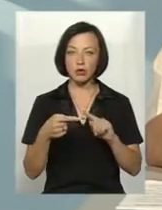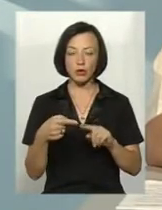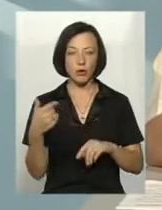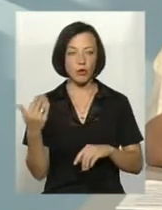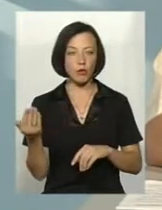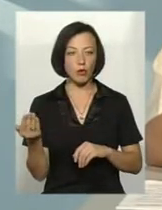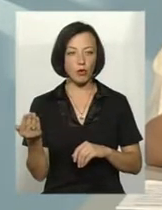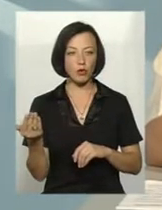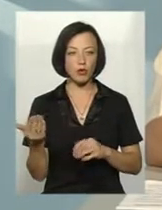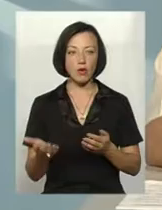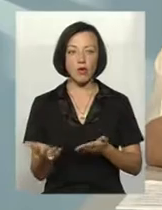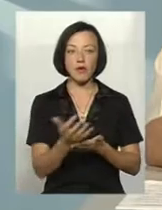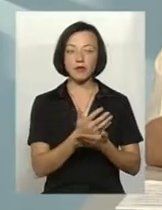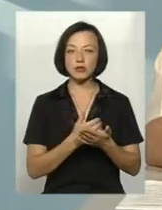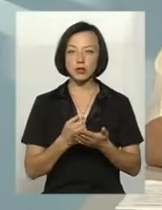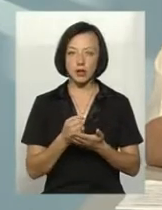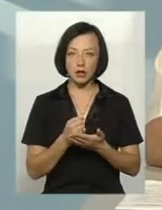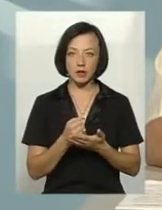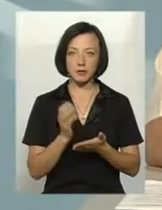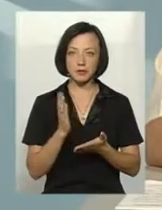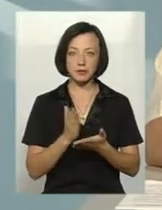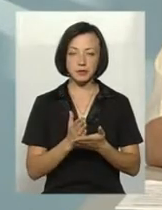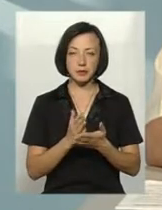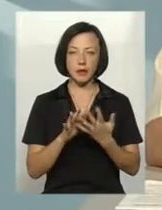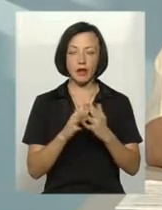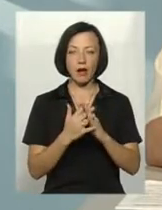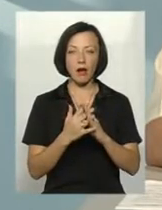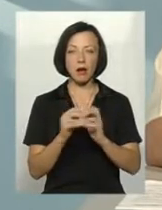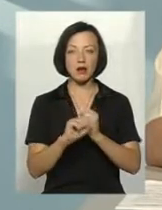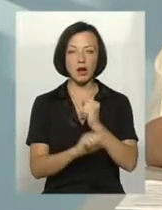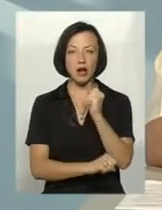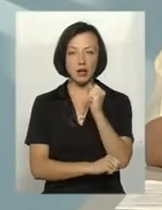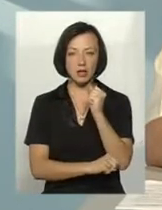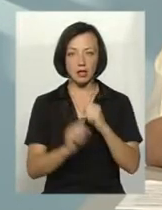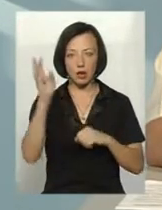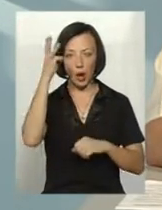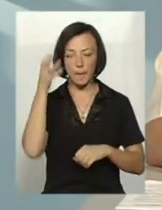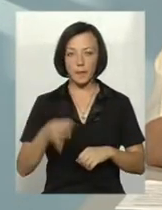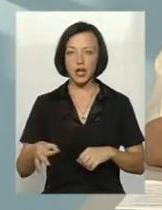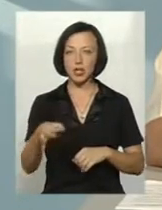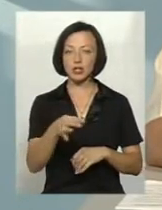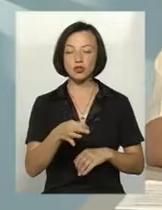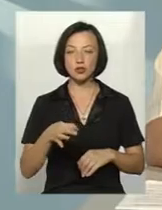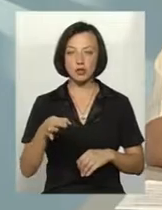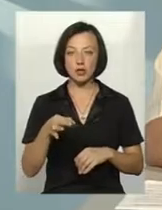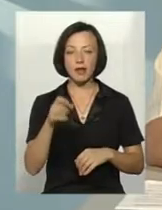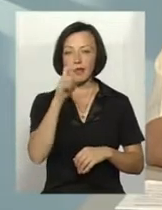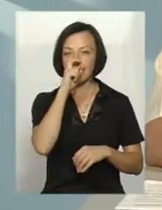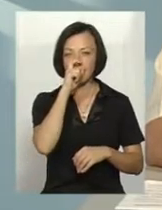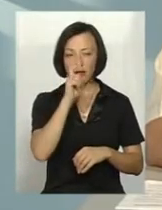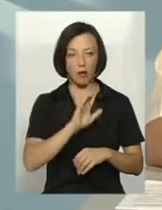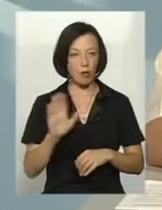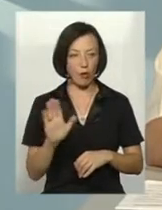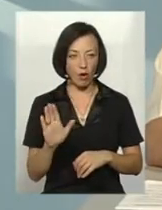ворожай, який збирає аграрії Хмельниччини, досить непоганий.